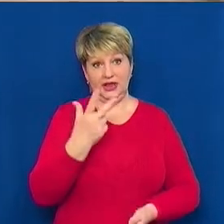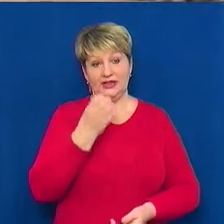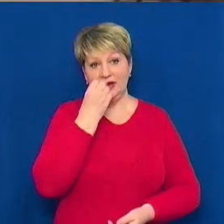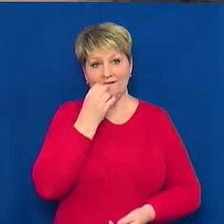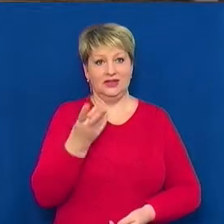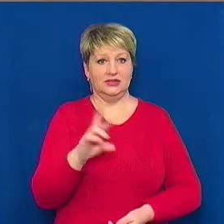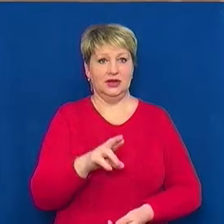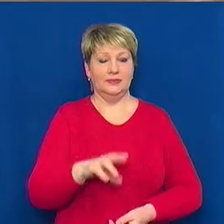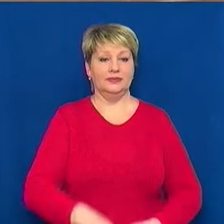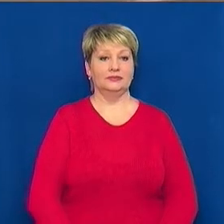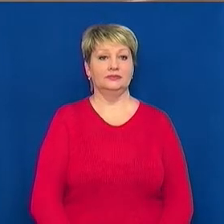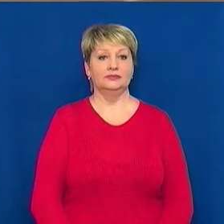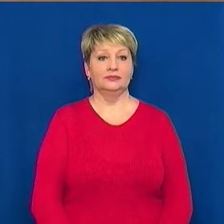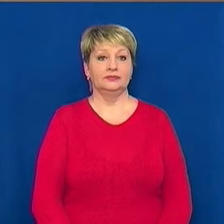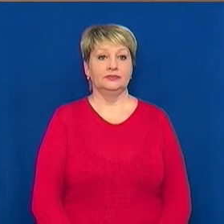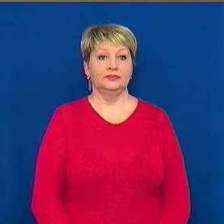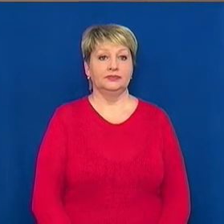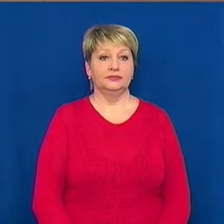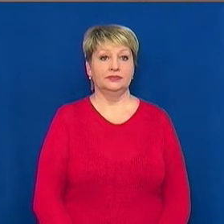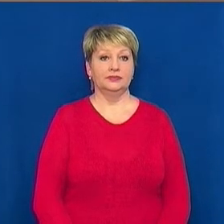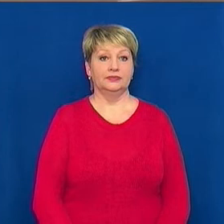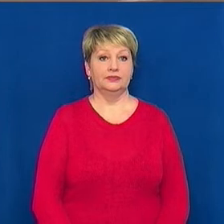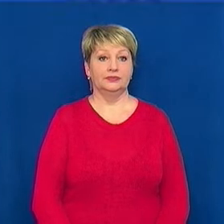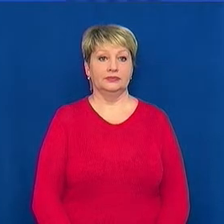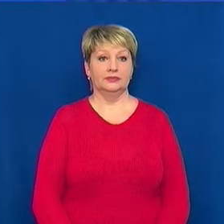Тетяна Рева, Тамас Грозія, новини на Суспільному, Черкасе.